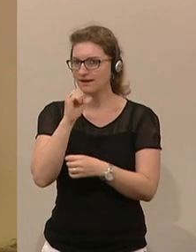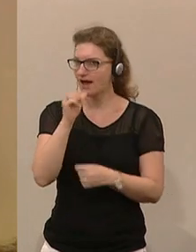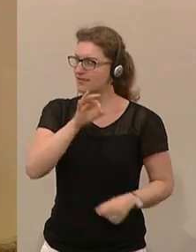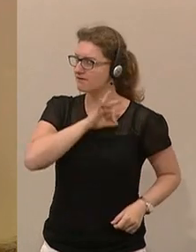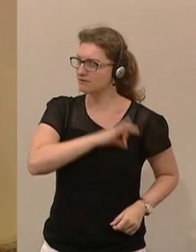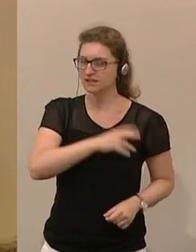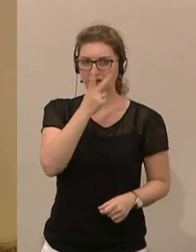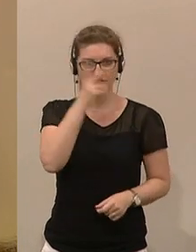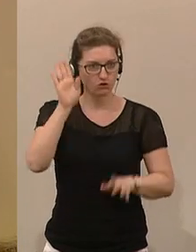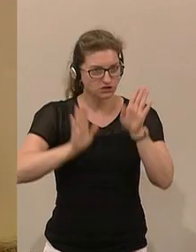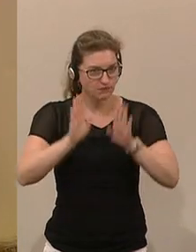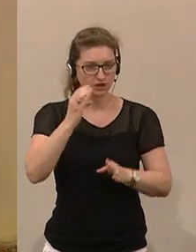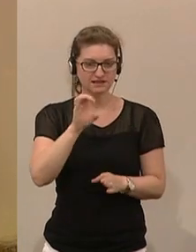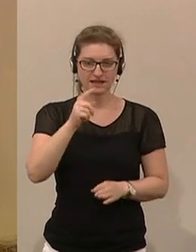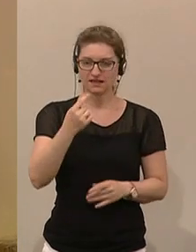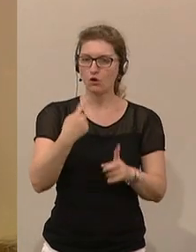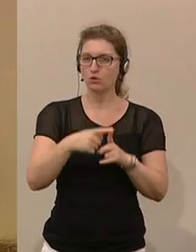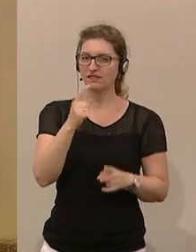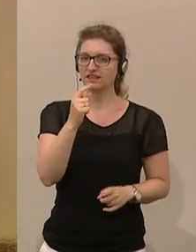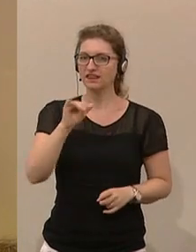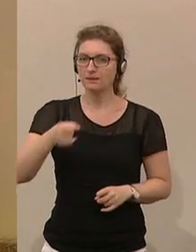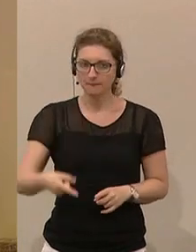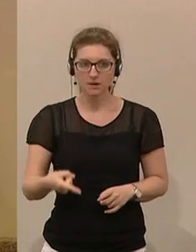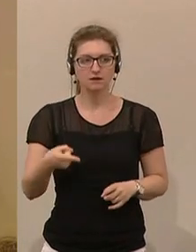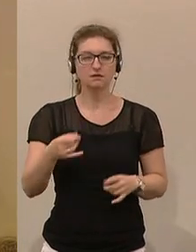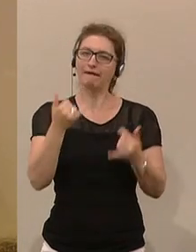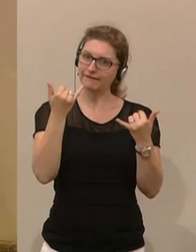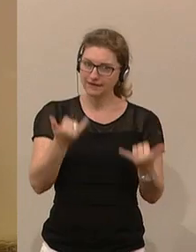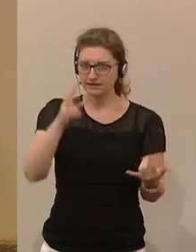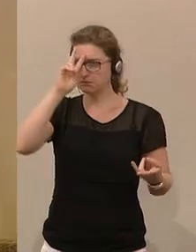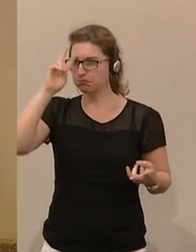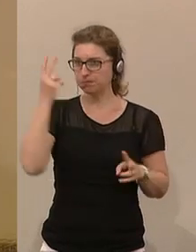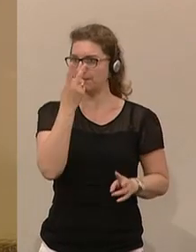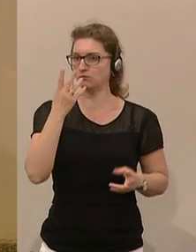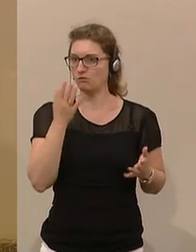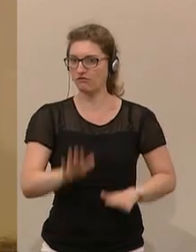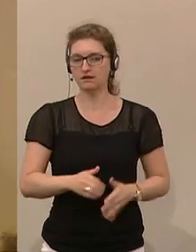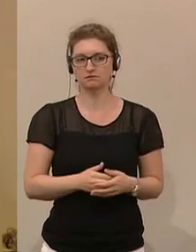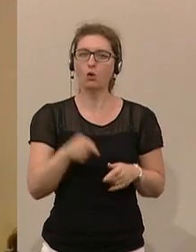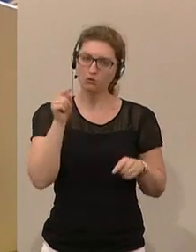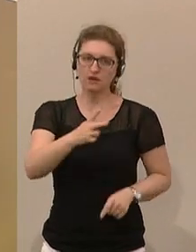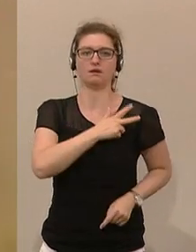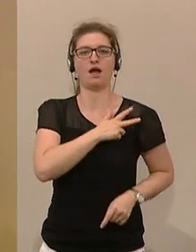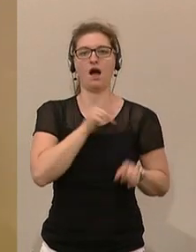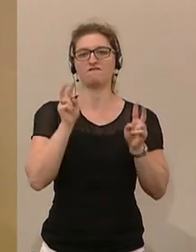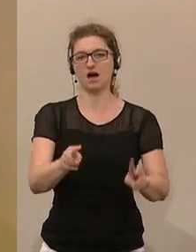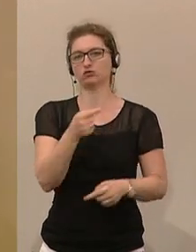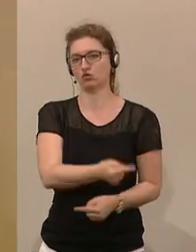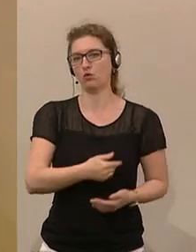Volksabstimmung zu CETA und TTIP. Jetzt umfallen. Und weil das der Realität entspricht,